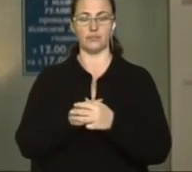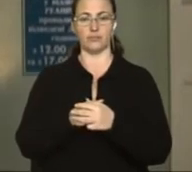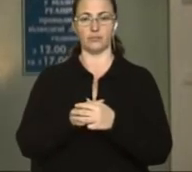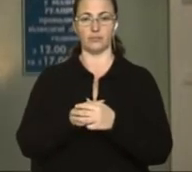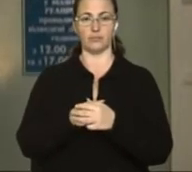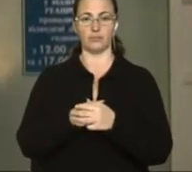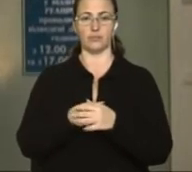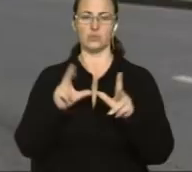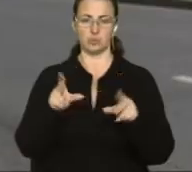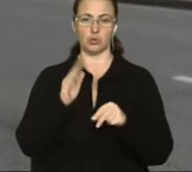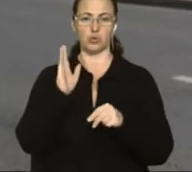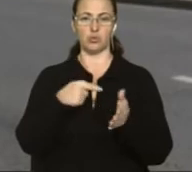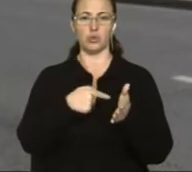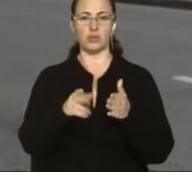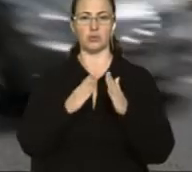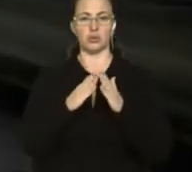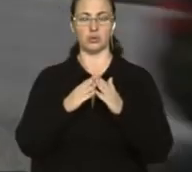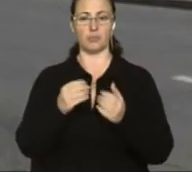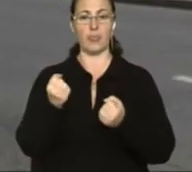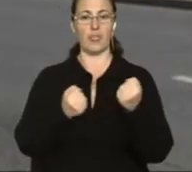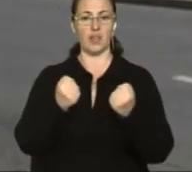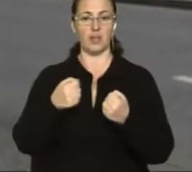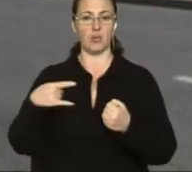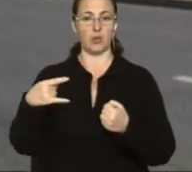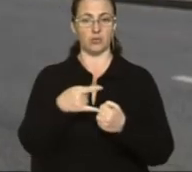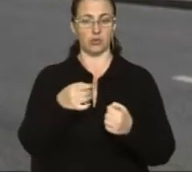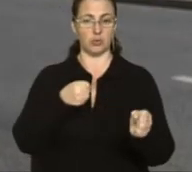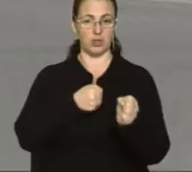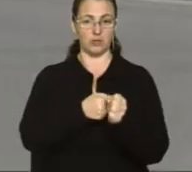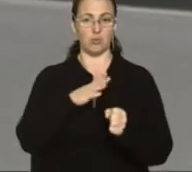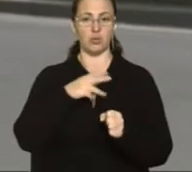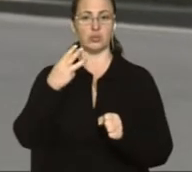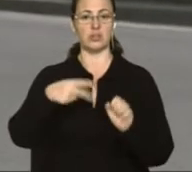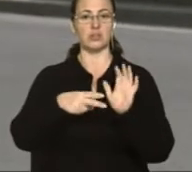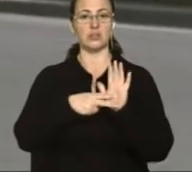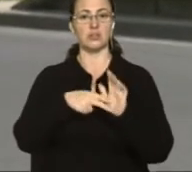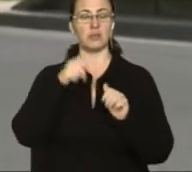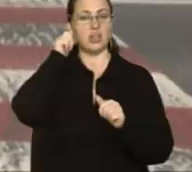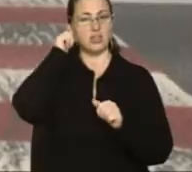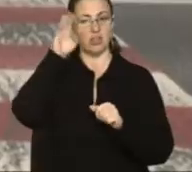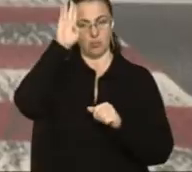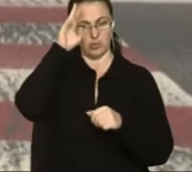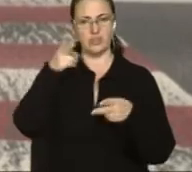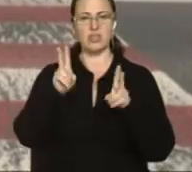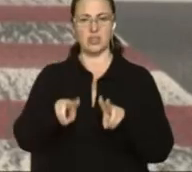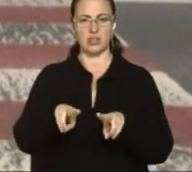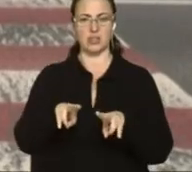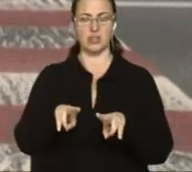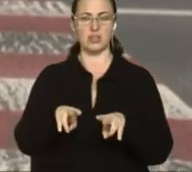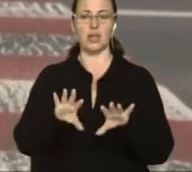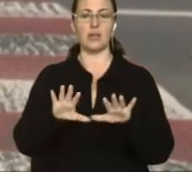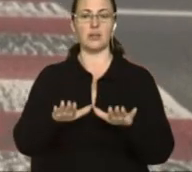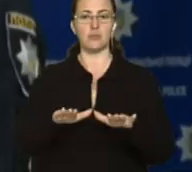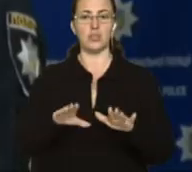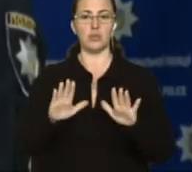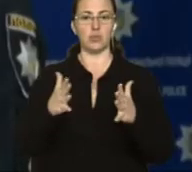Успішно буде виписано додому. За кермами автомобіля, що не їхав на студентку, був 37-річний чоловік. Він залишився на місці події до приїзду